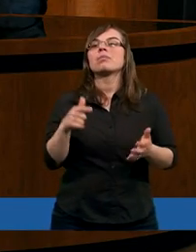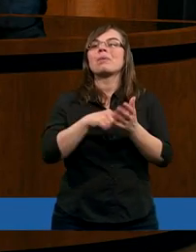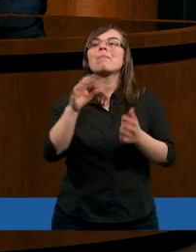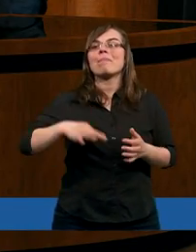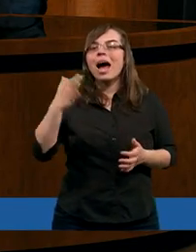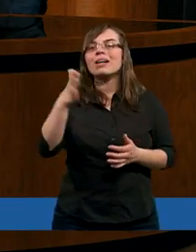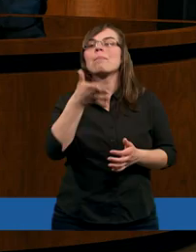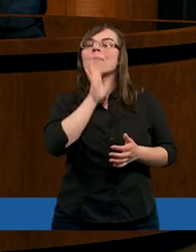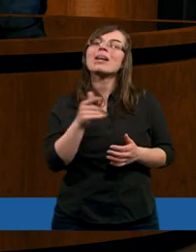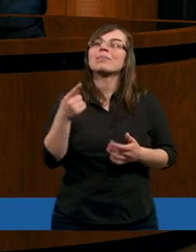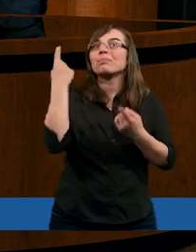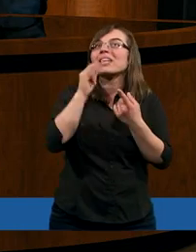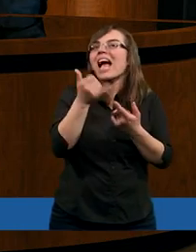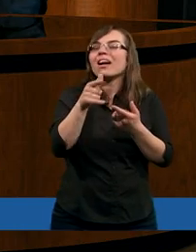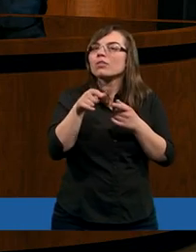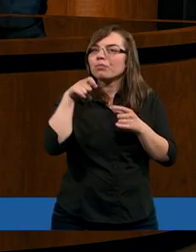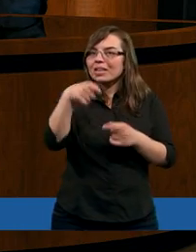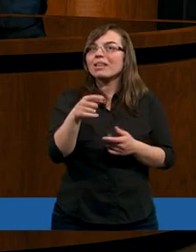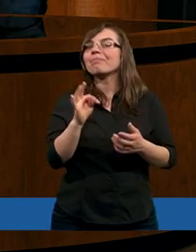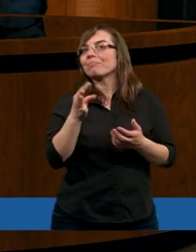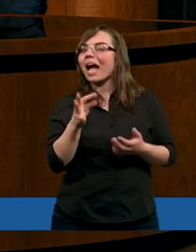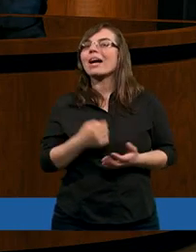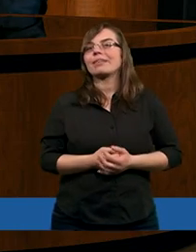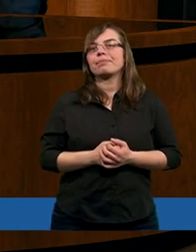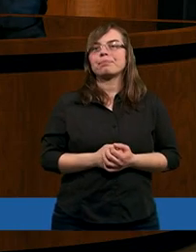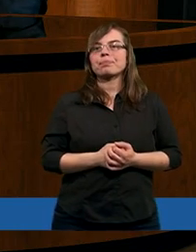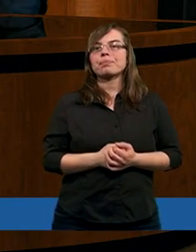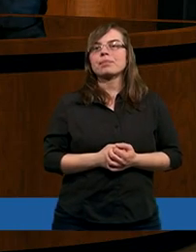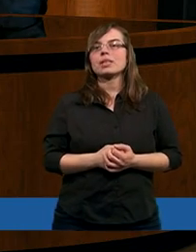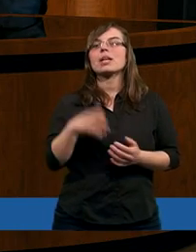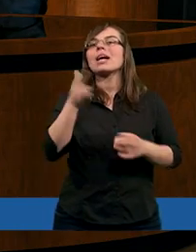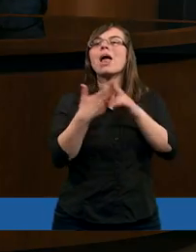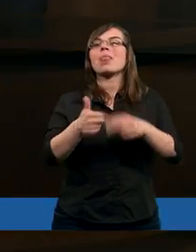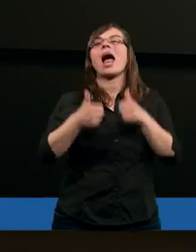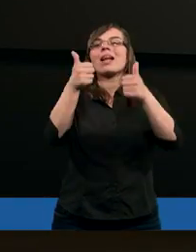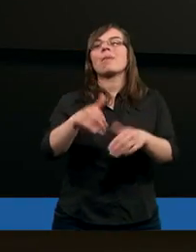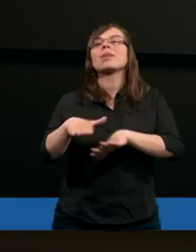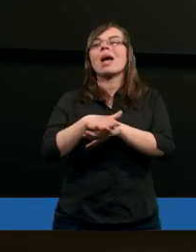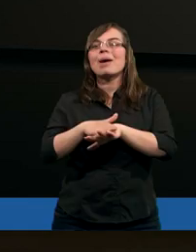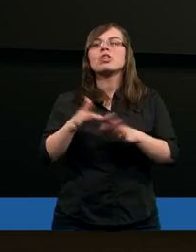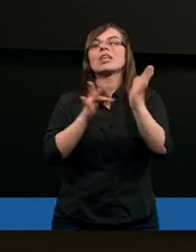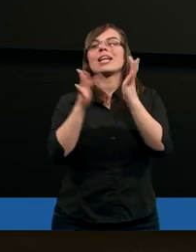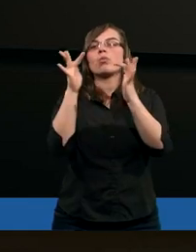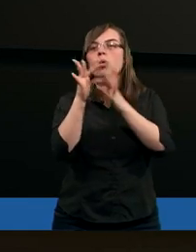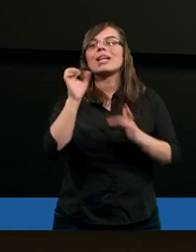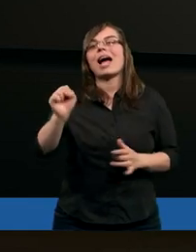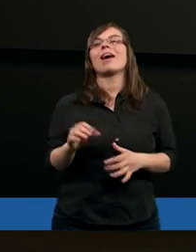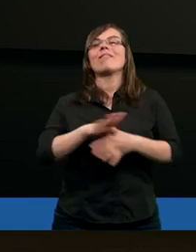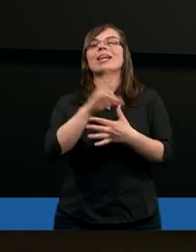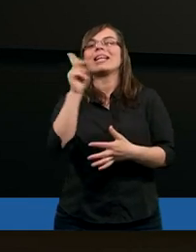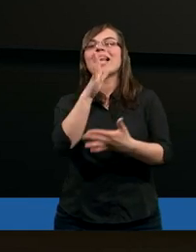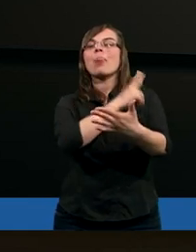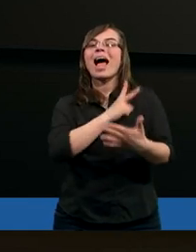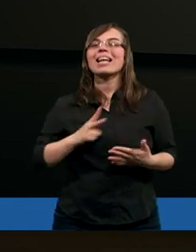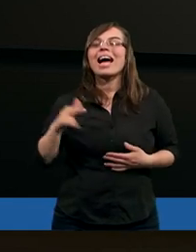kapłanem według porządku Melchii Zdecha, tak? Pięknie. Kiedy nastąpiło namaszczenie Jezusa